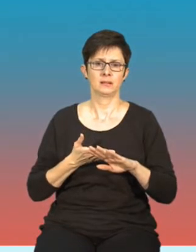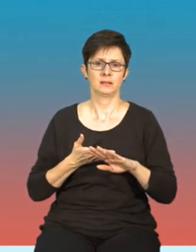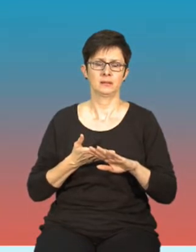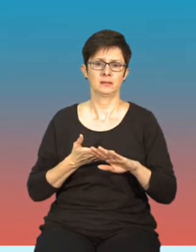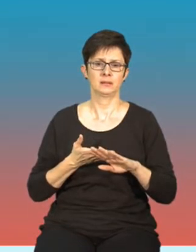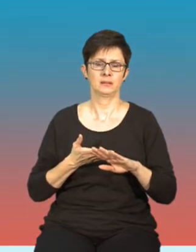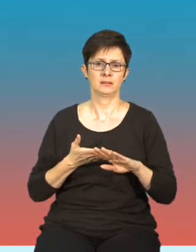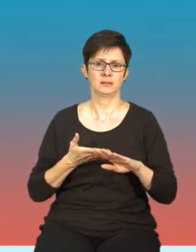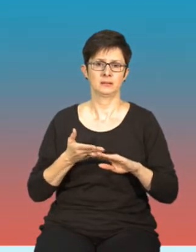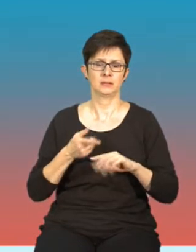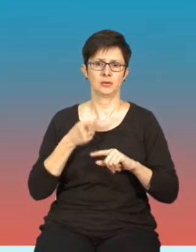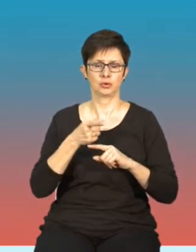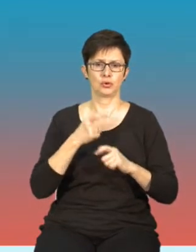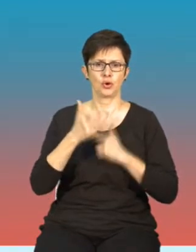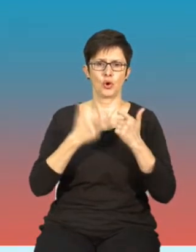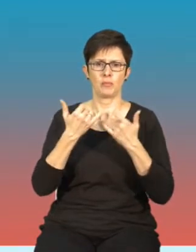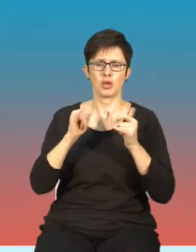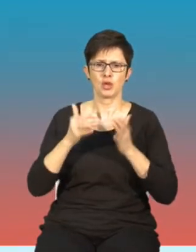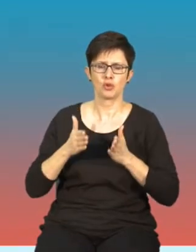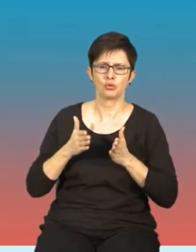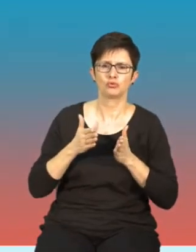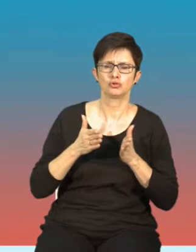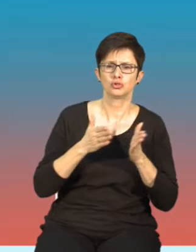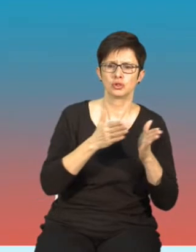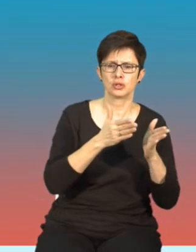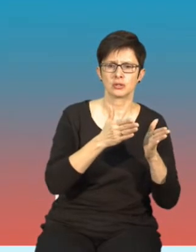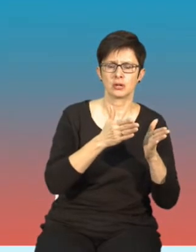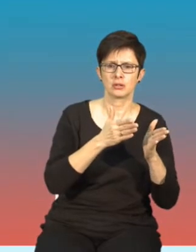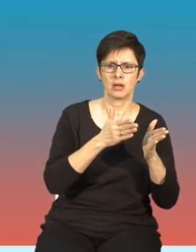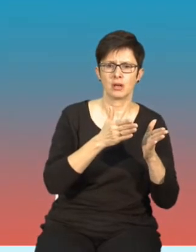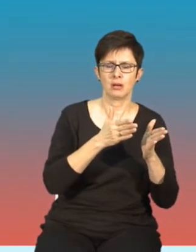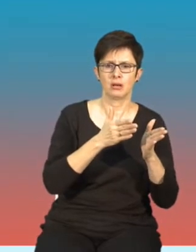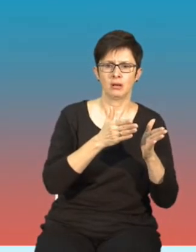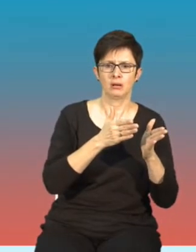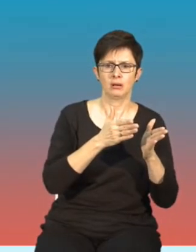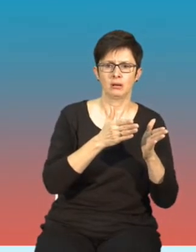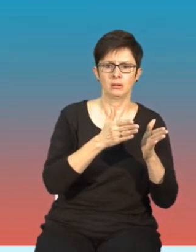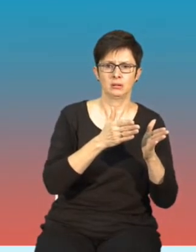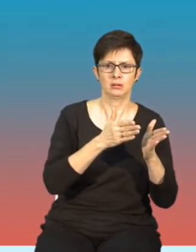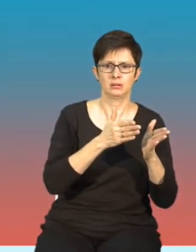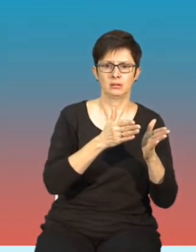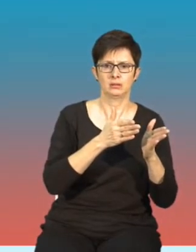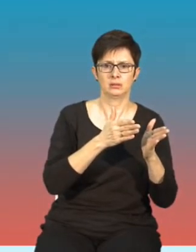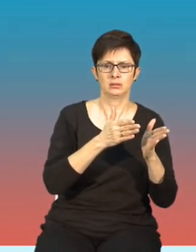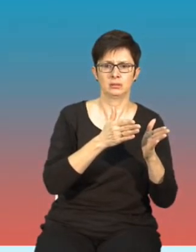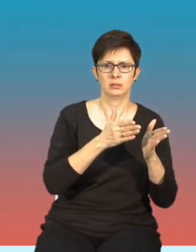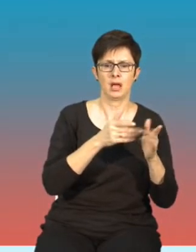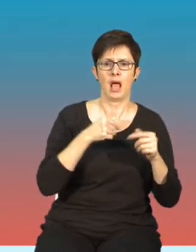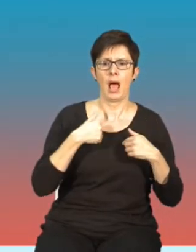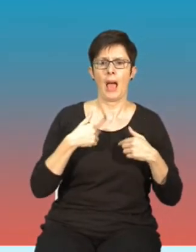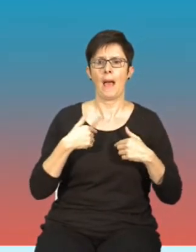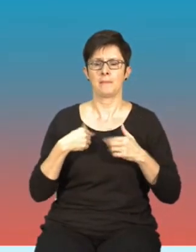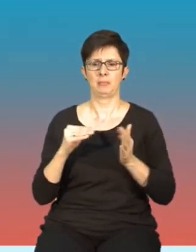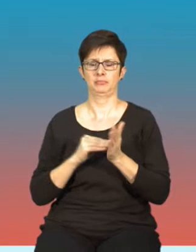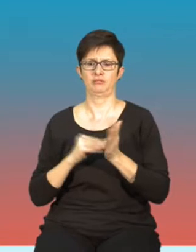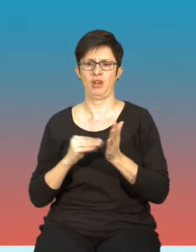generuje inną ścieżkę raportową w porównaniu do tego, do czego jesteśmy przyzwyczajeni